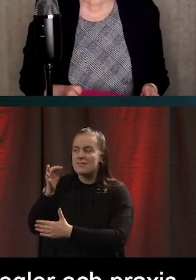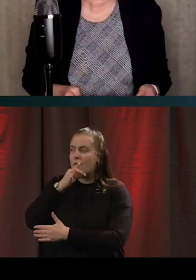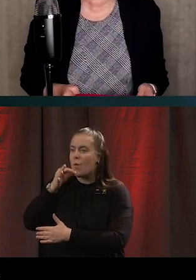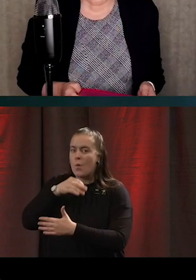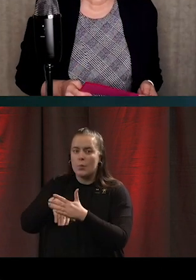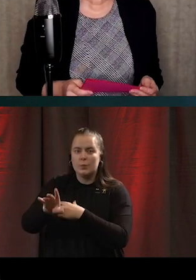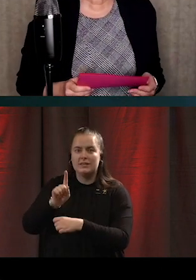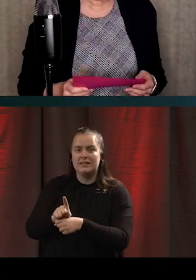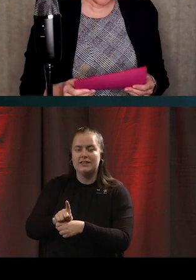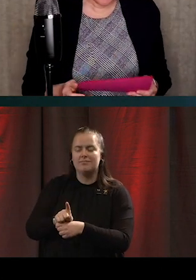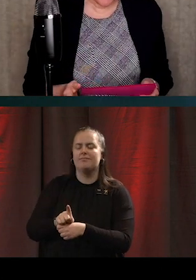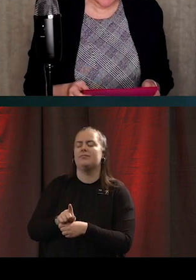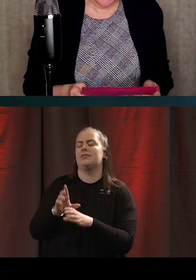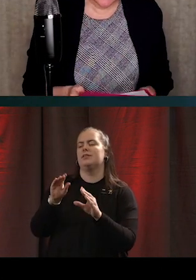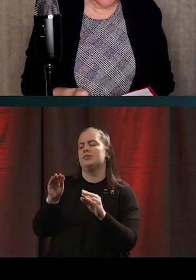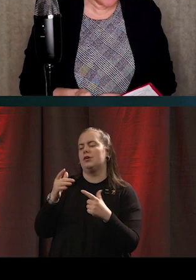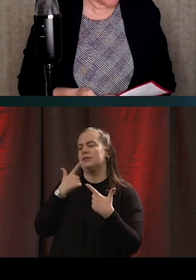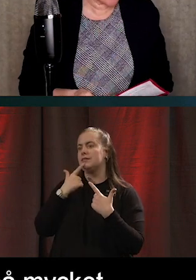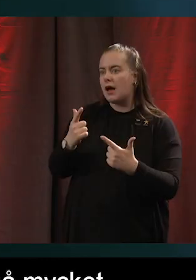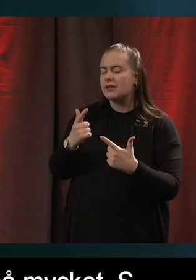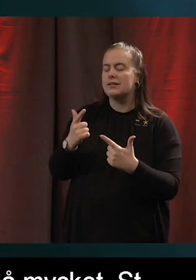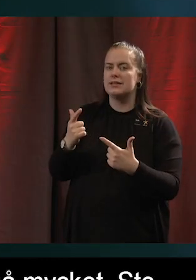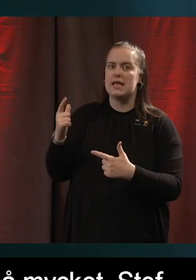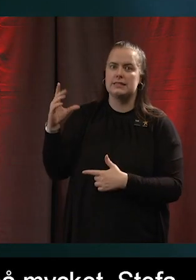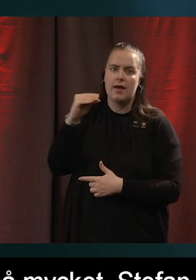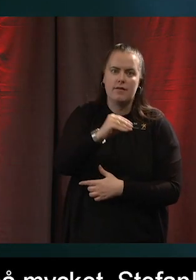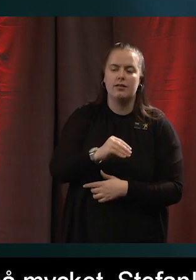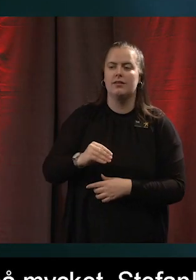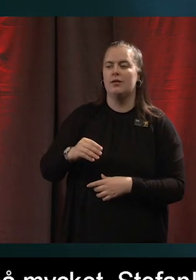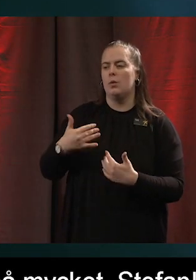Jajamän. Tack så väldigt mycket Stefan. Jag har också frågor.